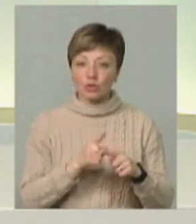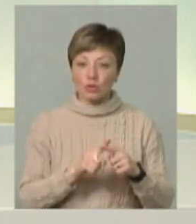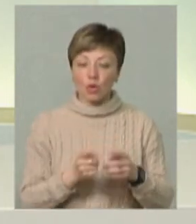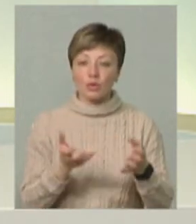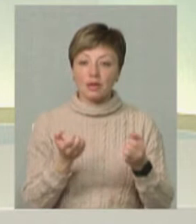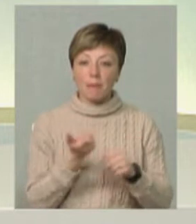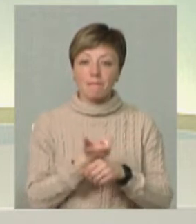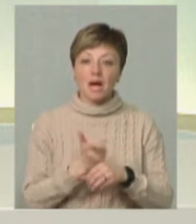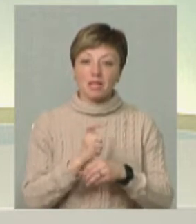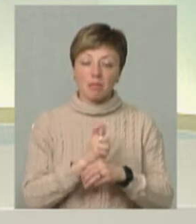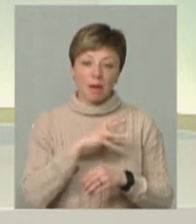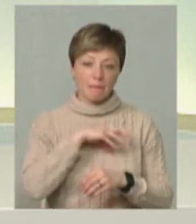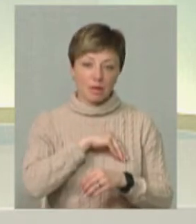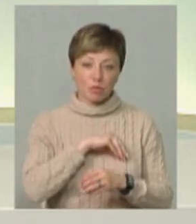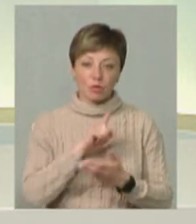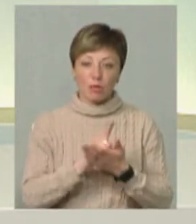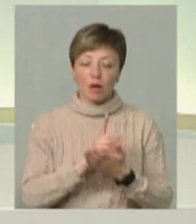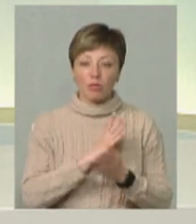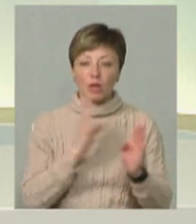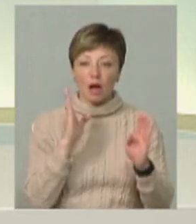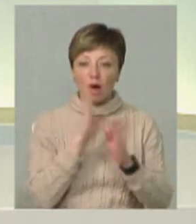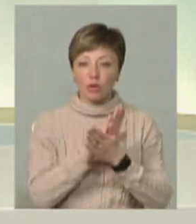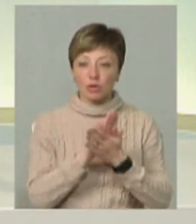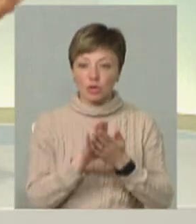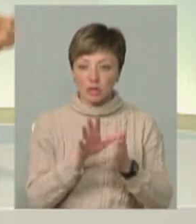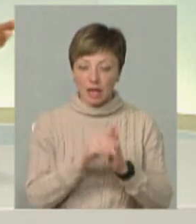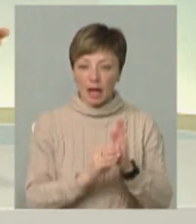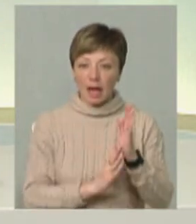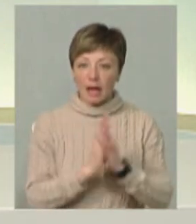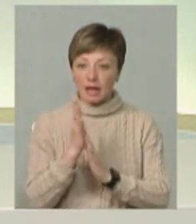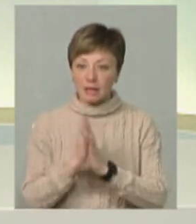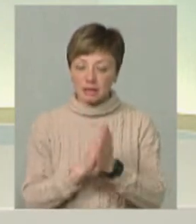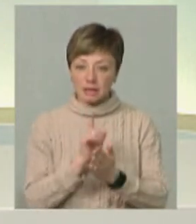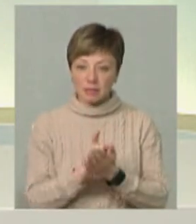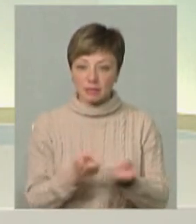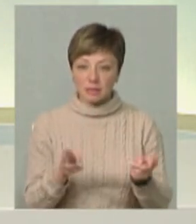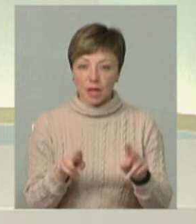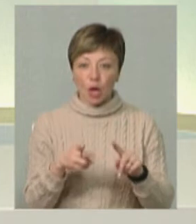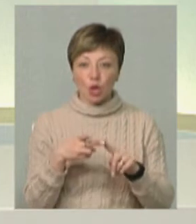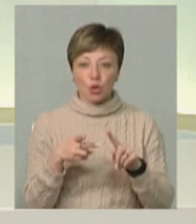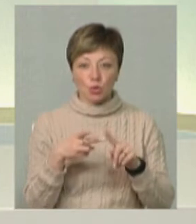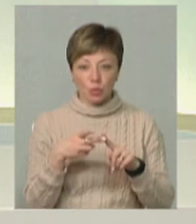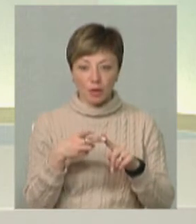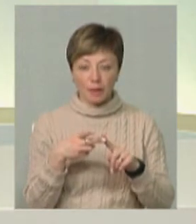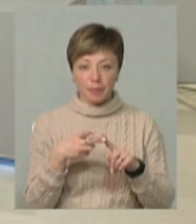максимальний прибуток. Тобто має бути екологічна складова – це ліс, який ми маємо залишити. А друге – це